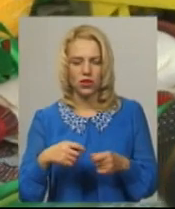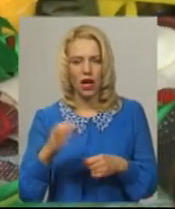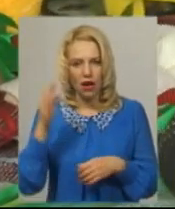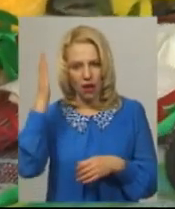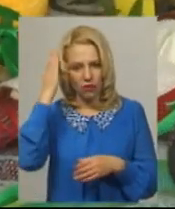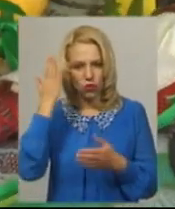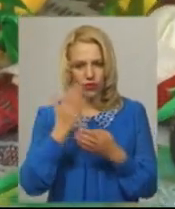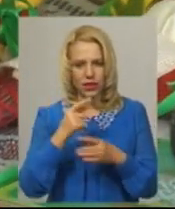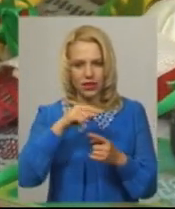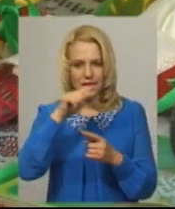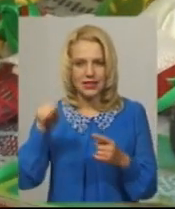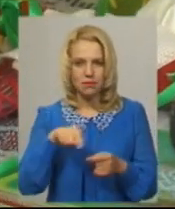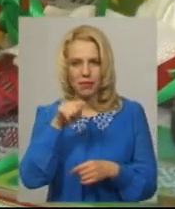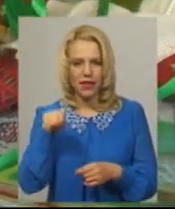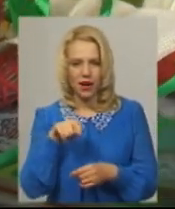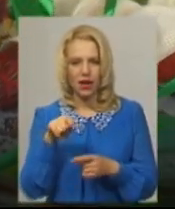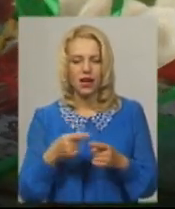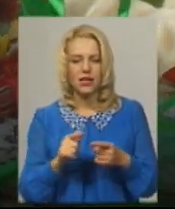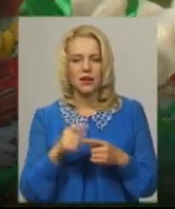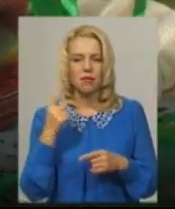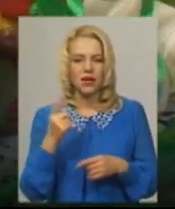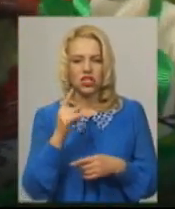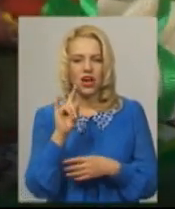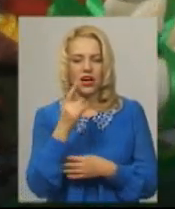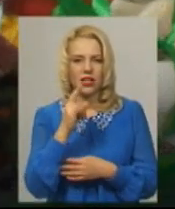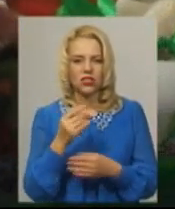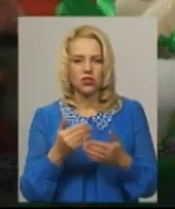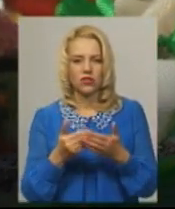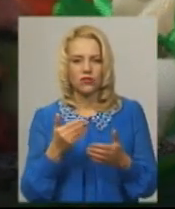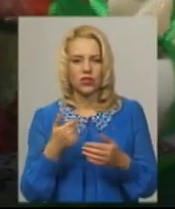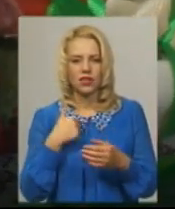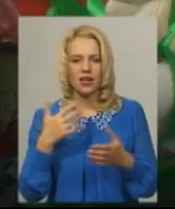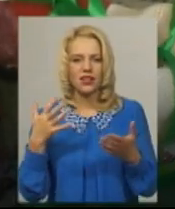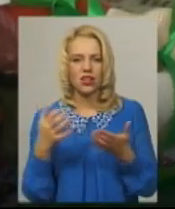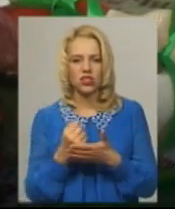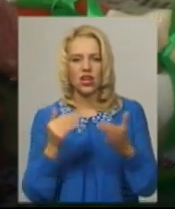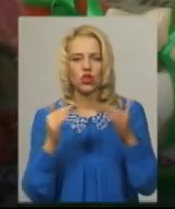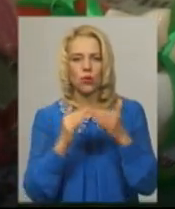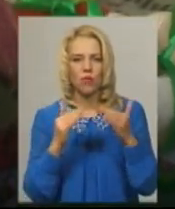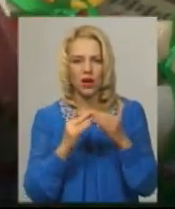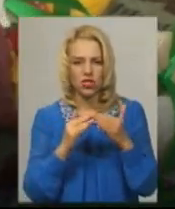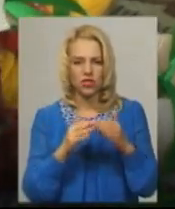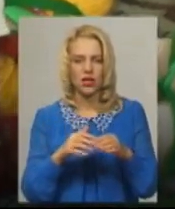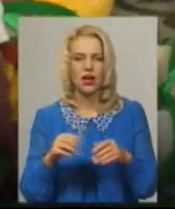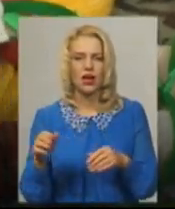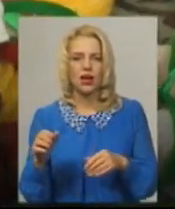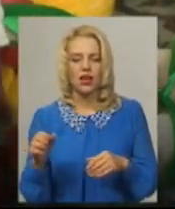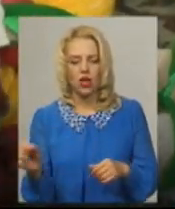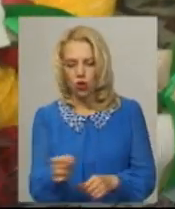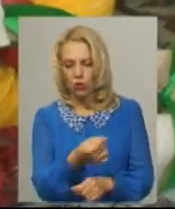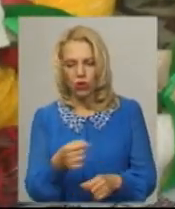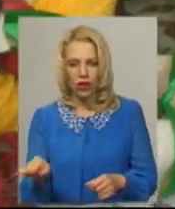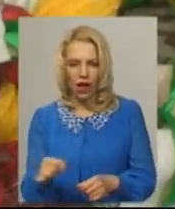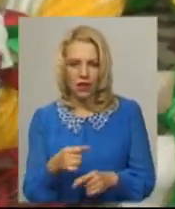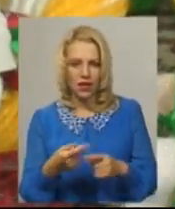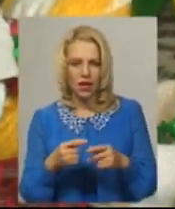спіраль, каже майстриня. Це перша ляличка, для якої я знайшла домашнє домоткане полотно. І ось тут все абсолютно